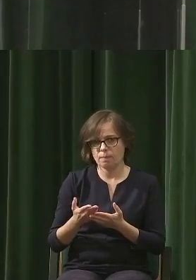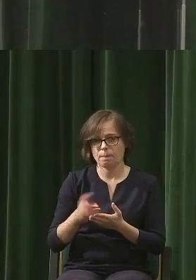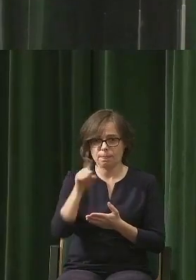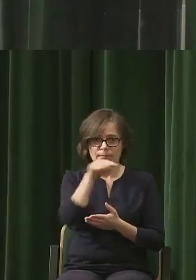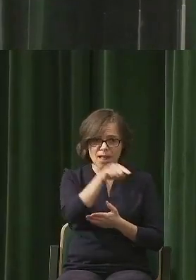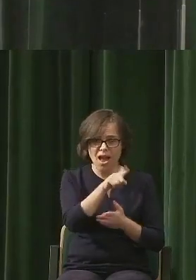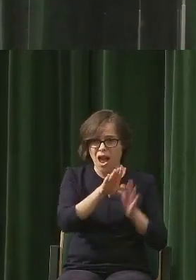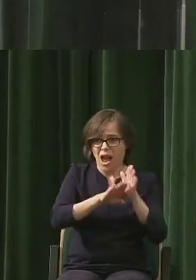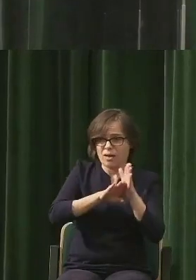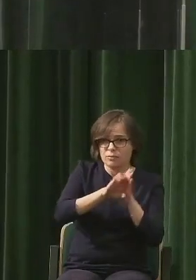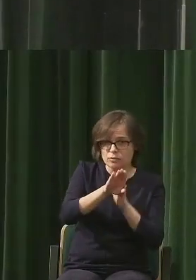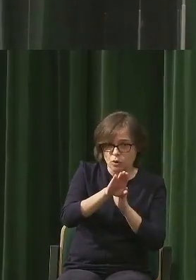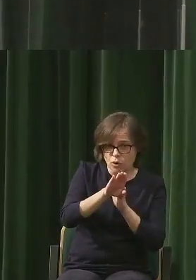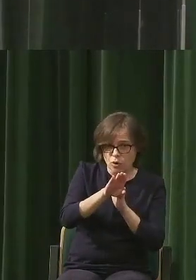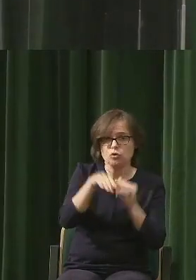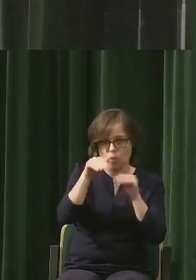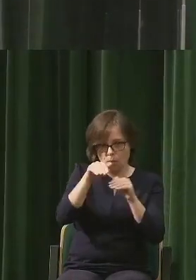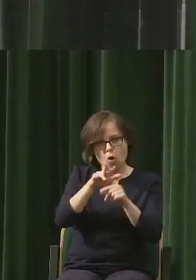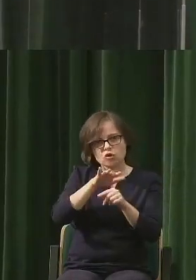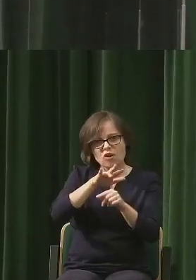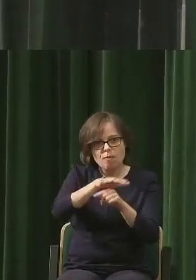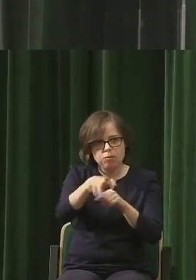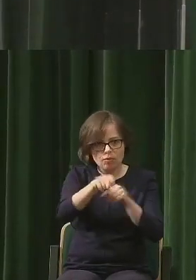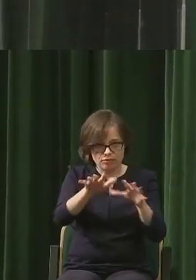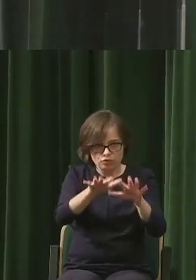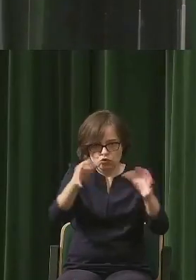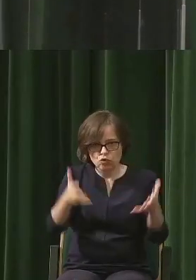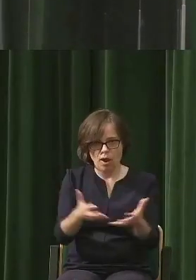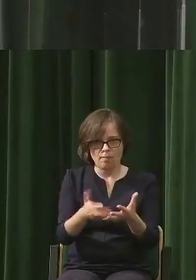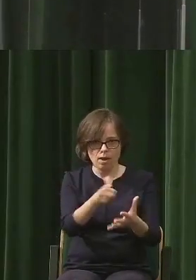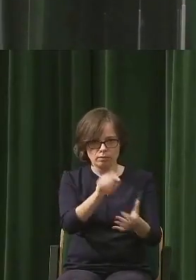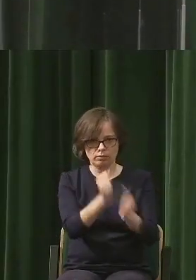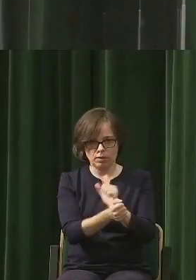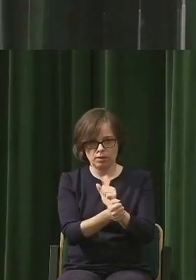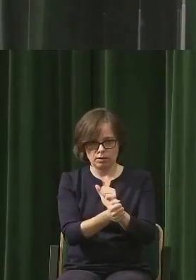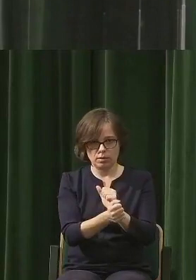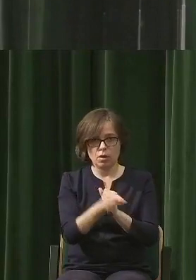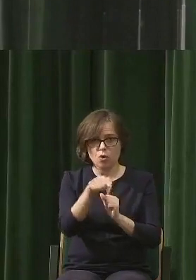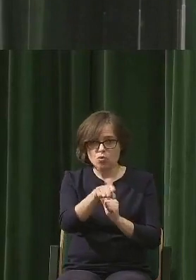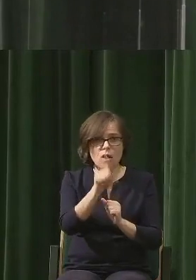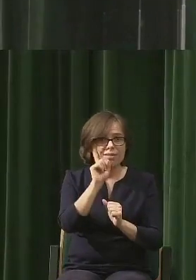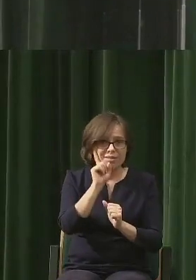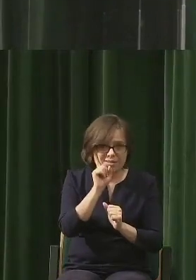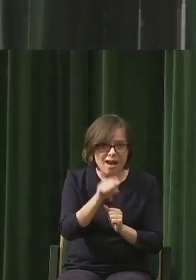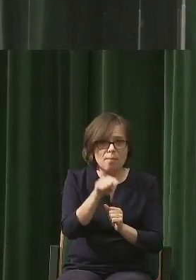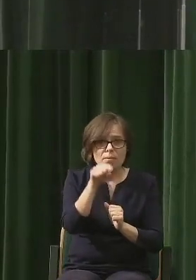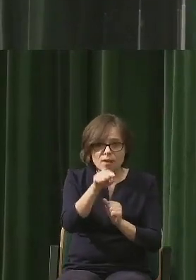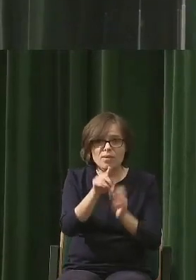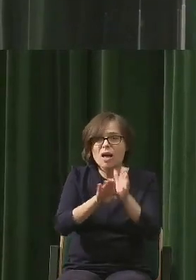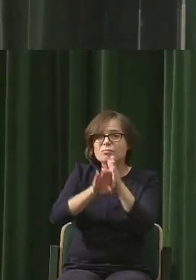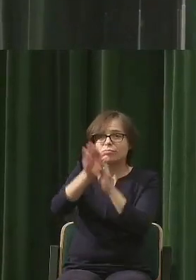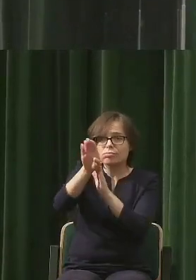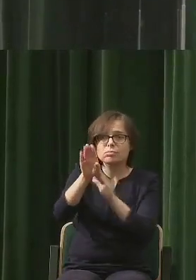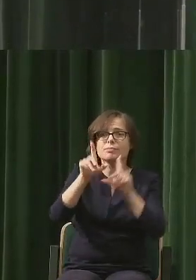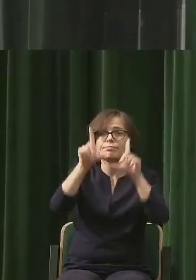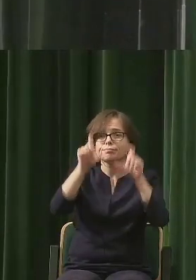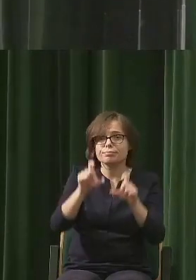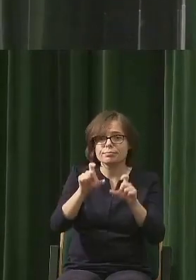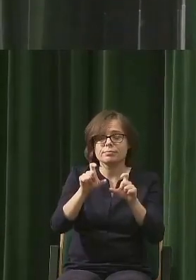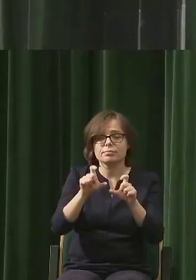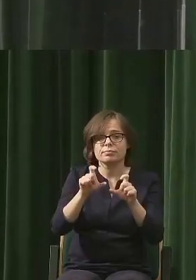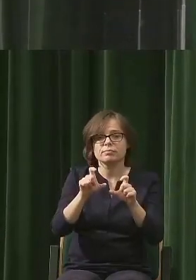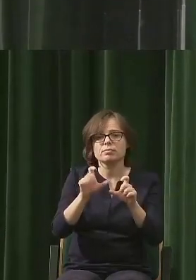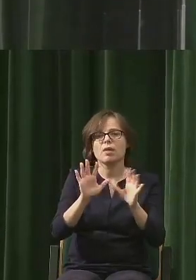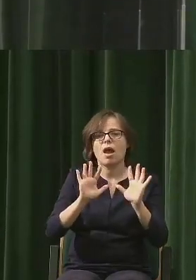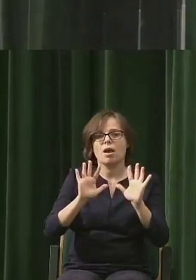zmieniać przynajmniej planetę, na której mieszkamy, to jest naprawdę sprawa ostatnich stu, znaczy ten wzrost się zaczął od czasu rewolucji